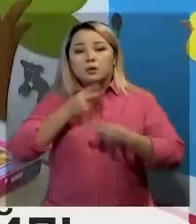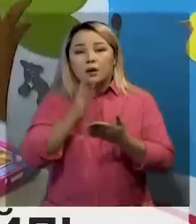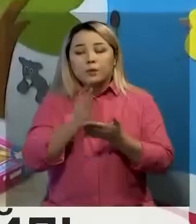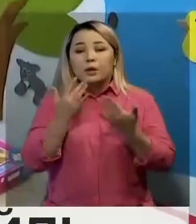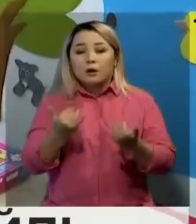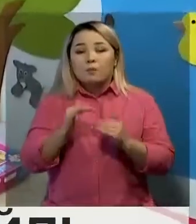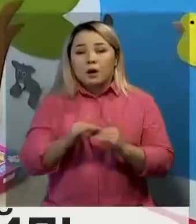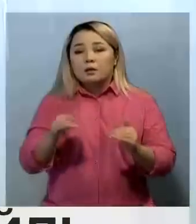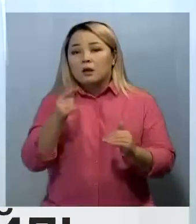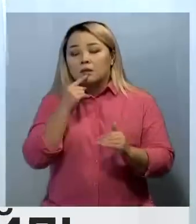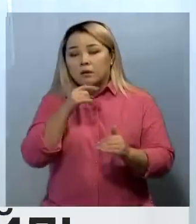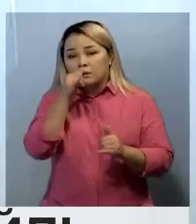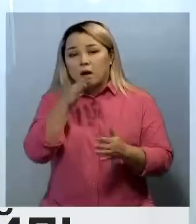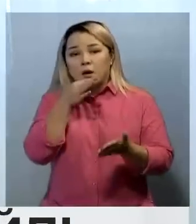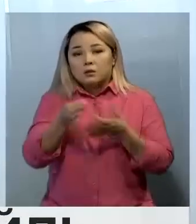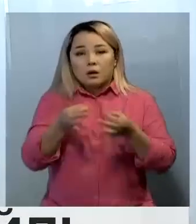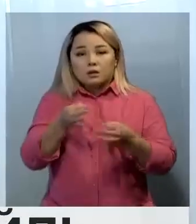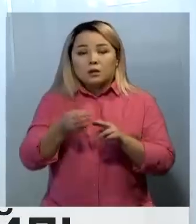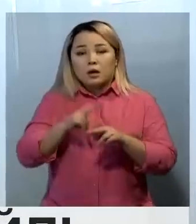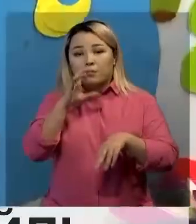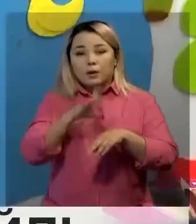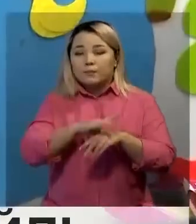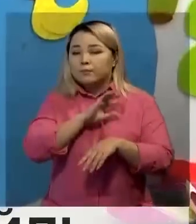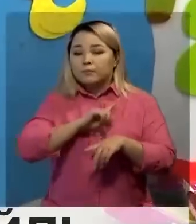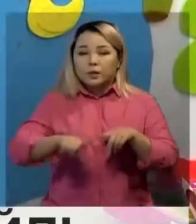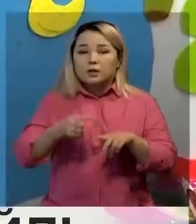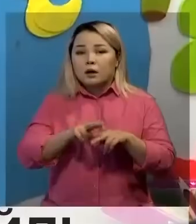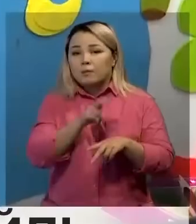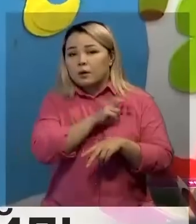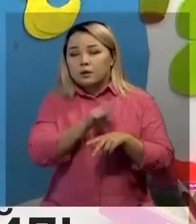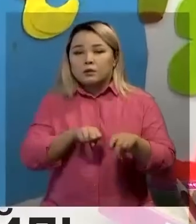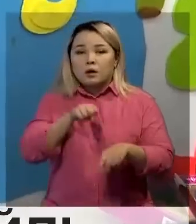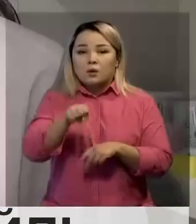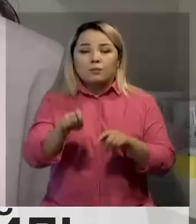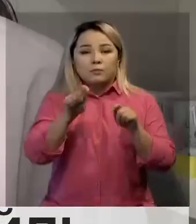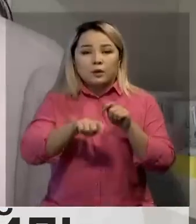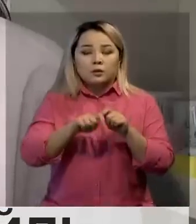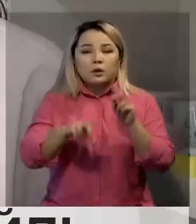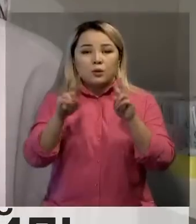Сондықтан бала тілінің байланып, дұрыс сөйлеме үмбайқасаныз. Бірден дәргерге жүгінген ауызал.